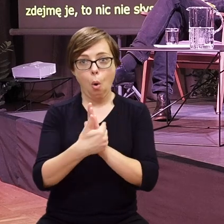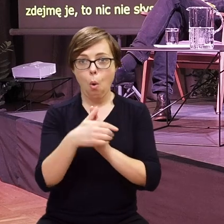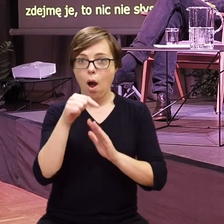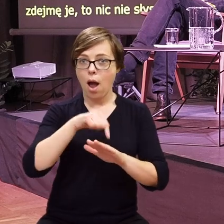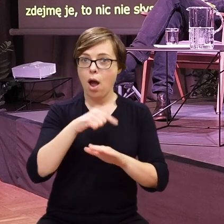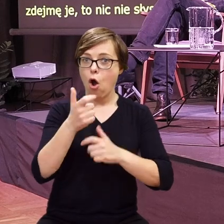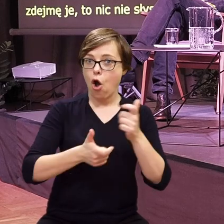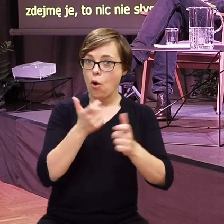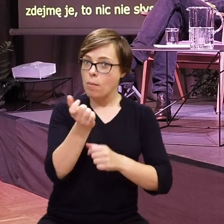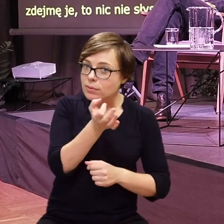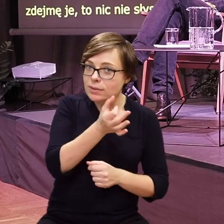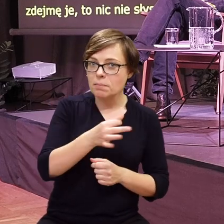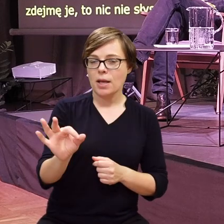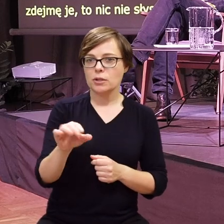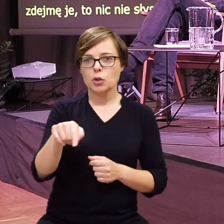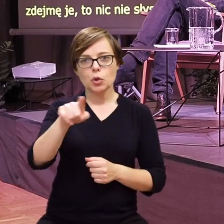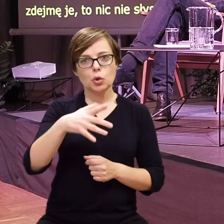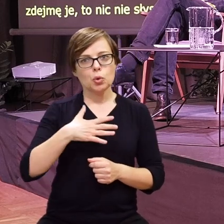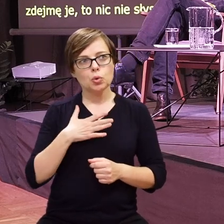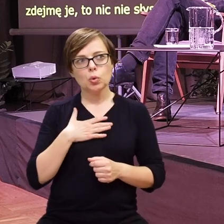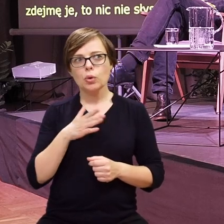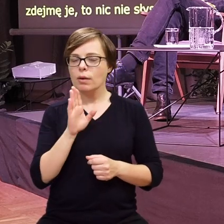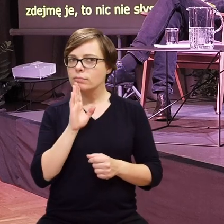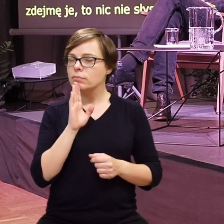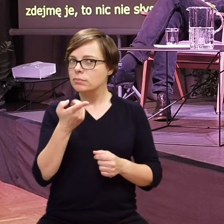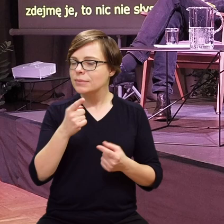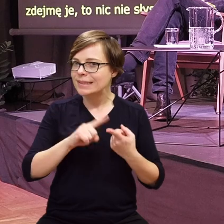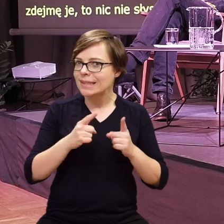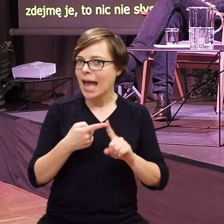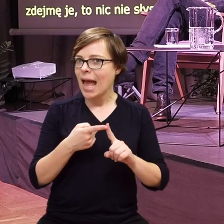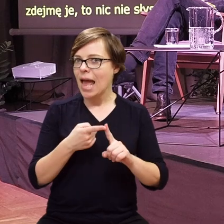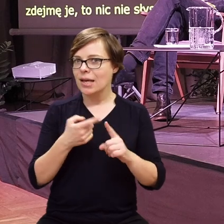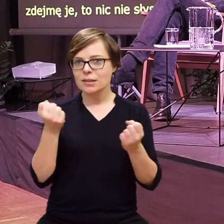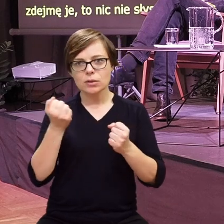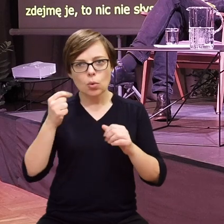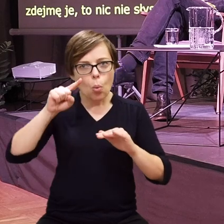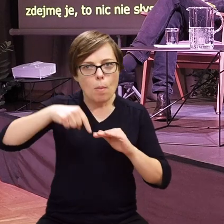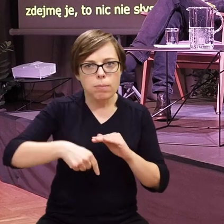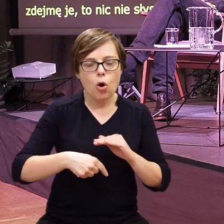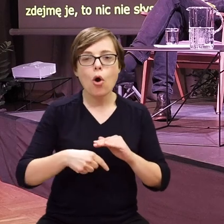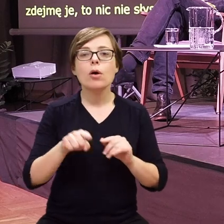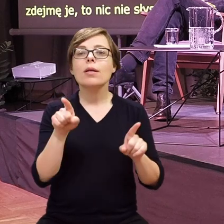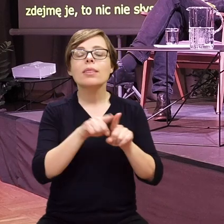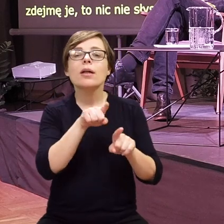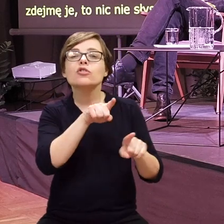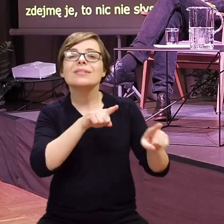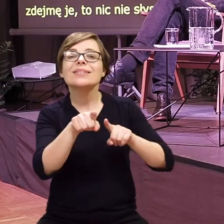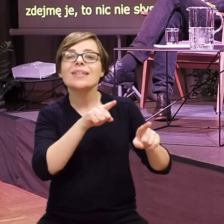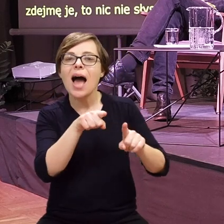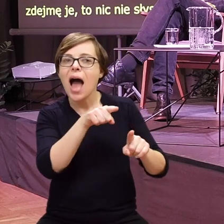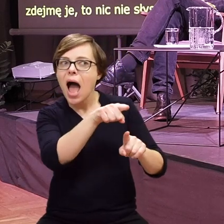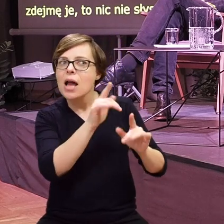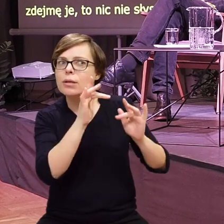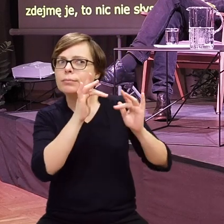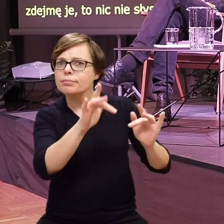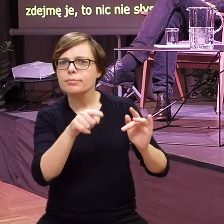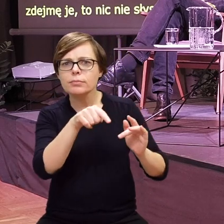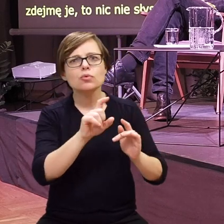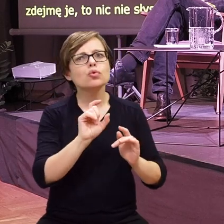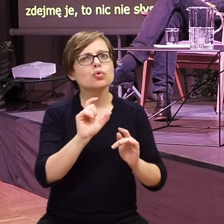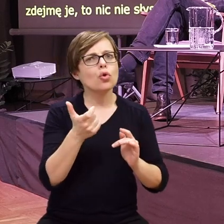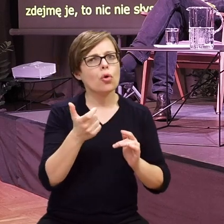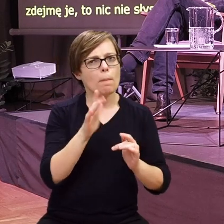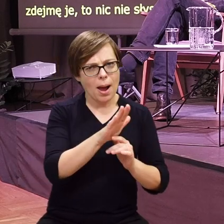sens dla Was? Czy te znaki coś oznaczają, bo ja nie wiem tego?